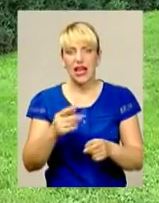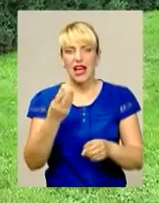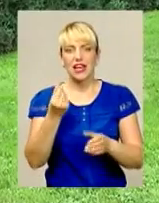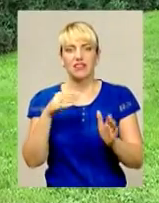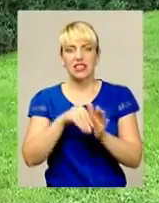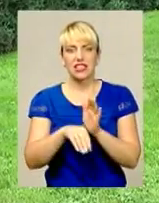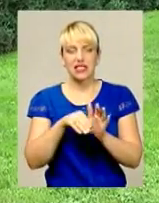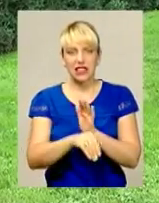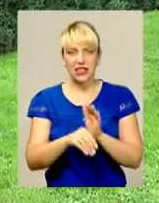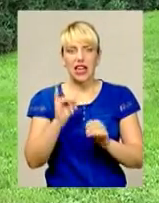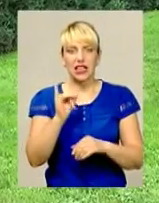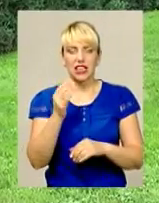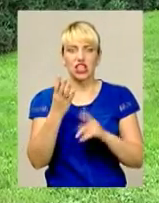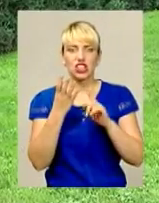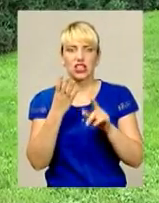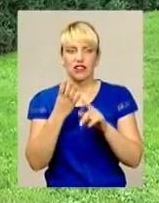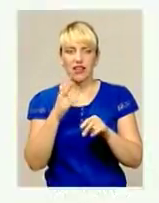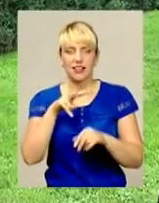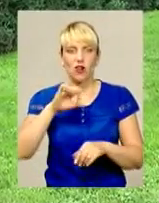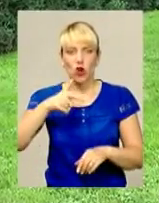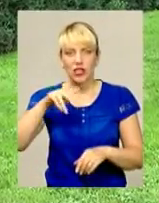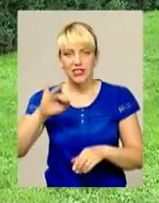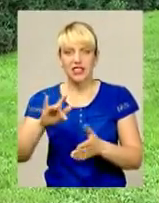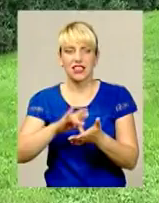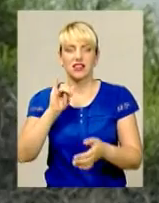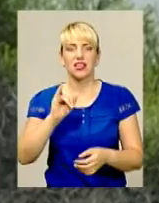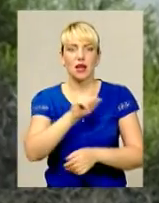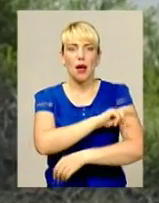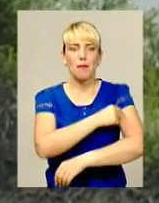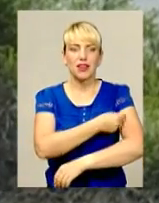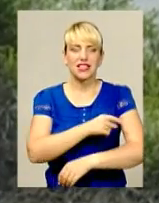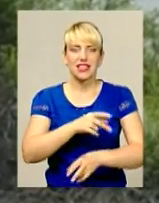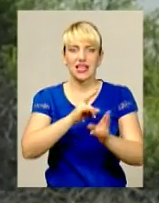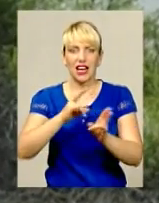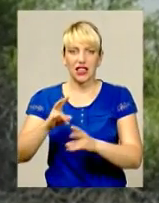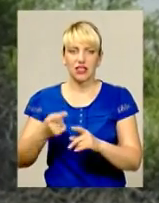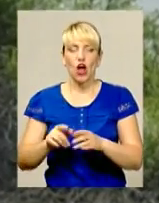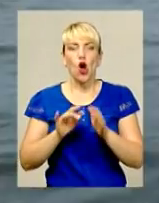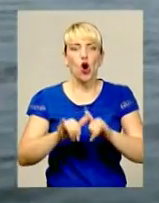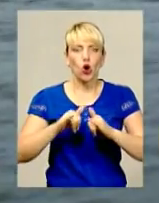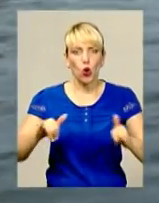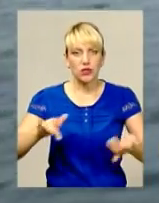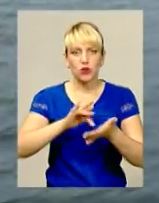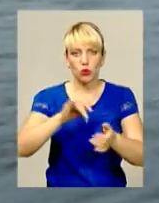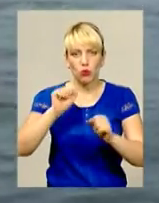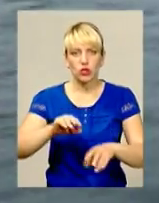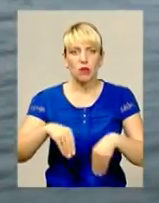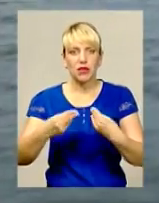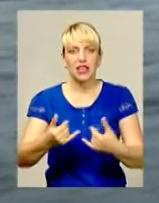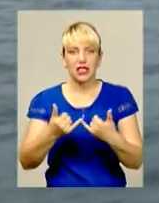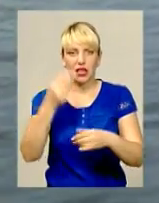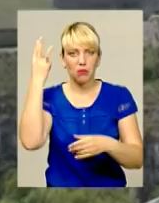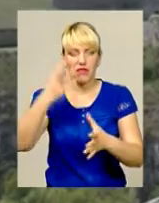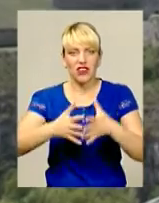портал, четвертий – логістичний центр і медицинна катастрофа. Розвиток туризму може принести Хмельниччині чи не найбільші